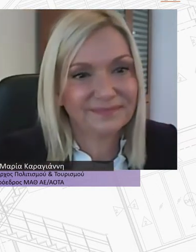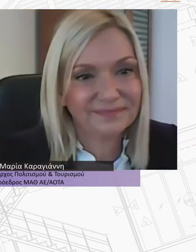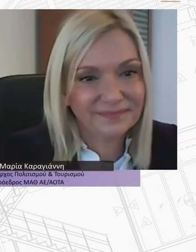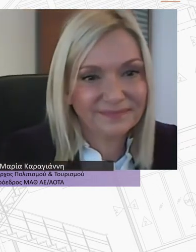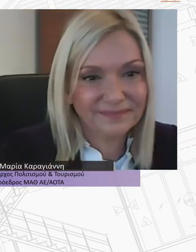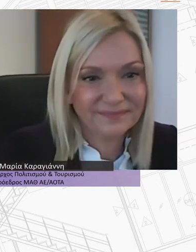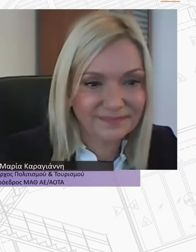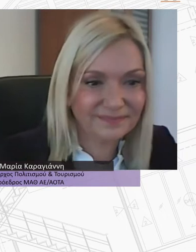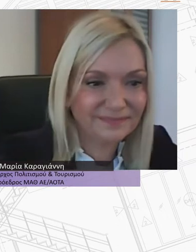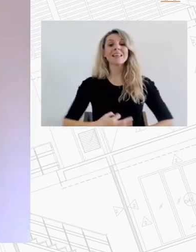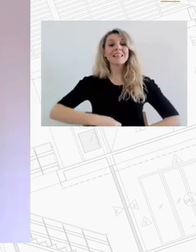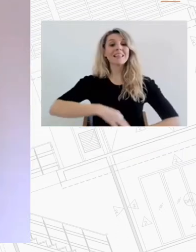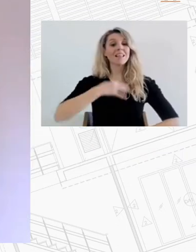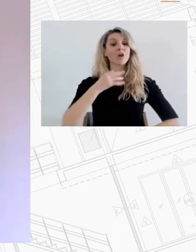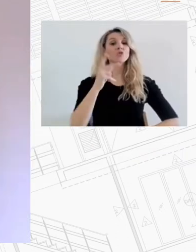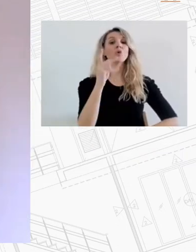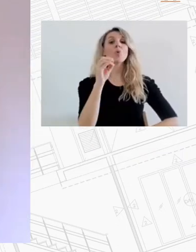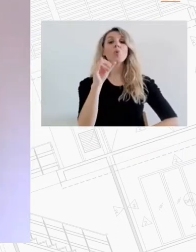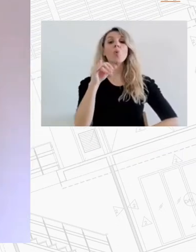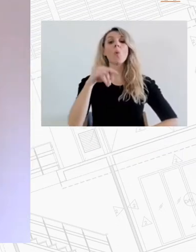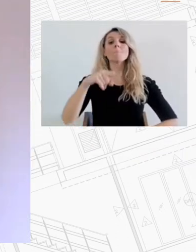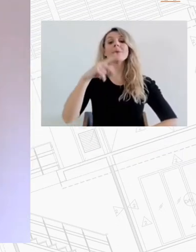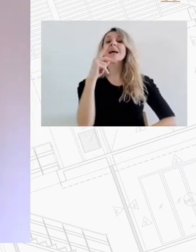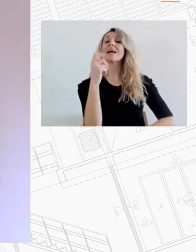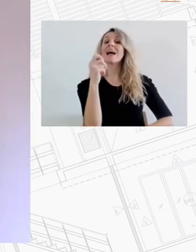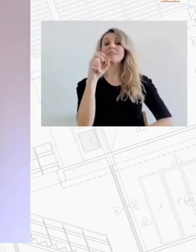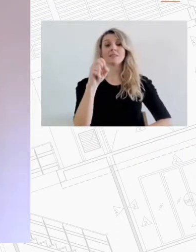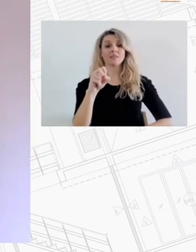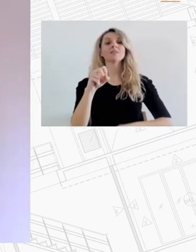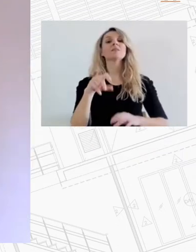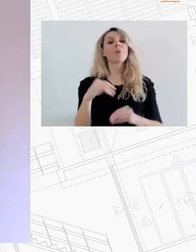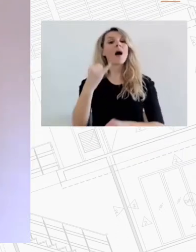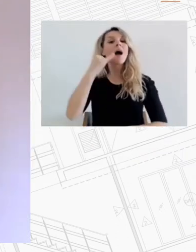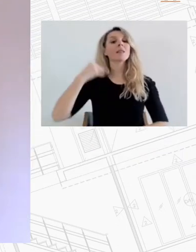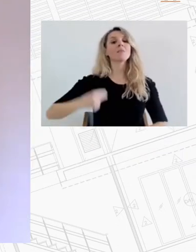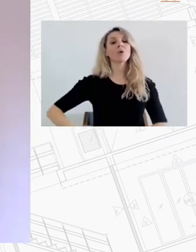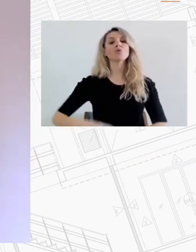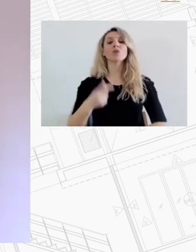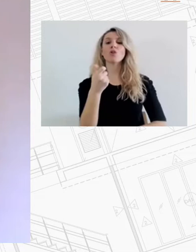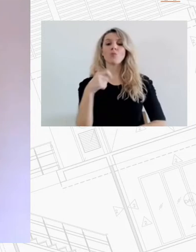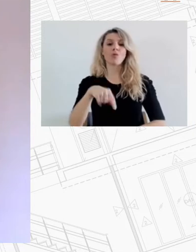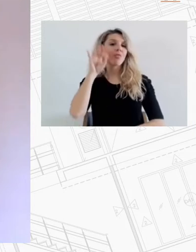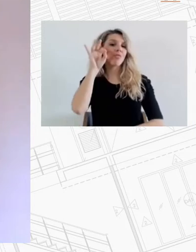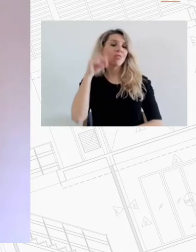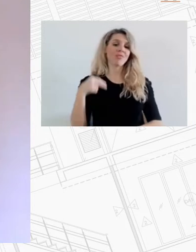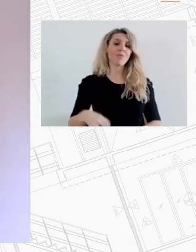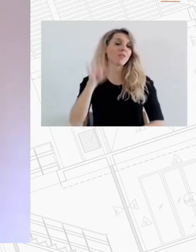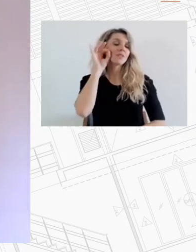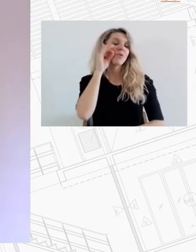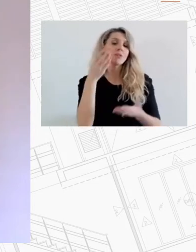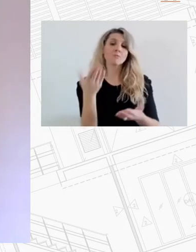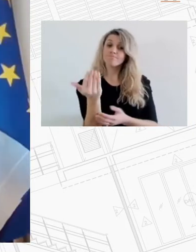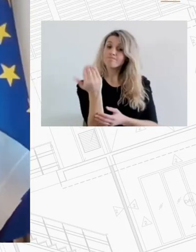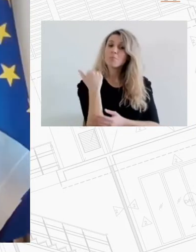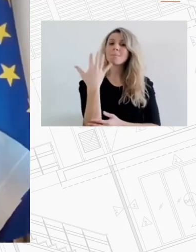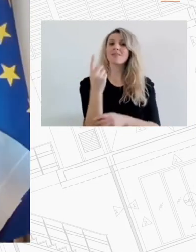χαιρετήσεις τον κύριο Μιχάλη Κούπκα αντιδήμαρχο οικονομικών του Δήμου Θεσσαλονίκης. Κύριε Κούπκα σας ακούμε έχετε στη διάθεση να σας πέντε λεπτά.